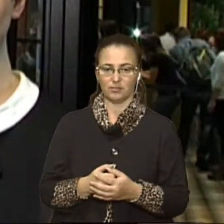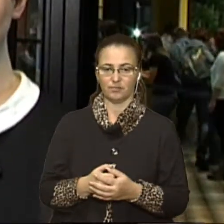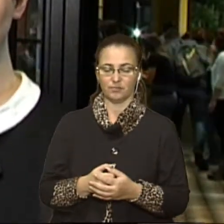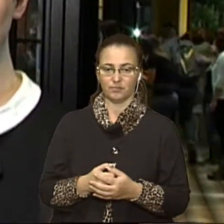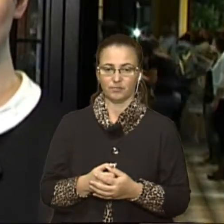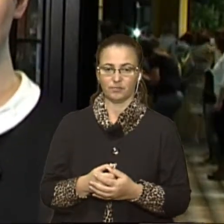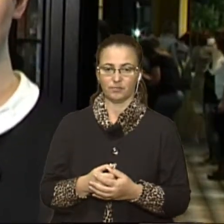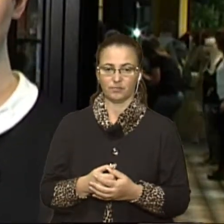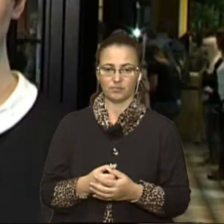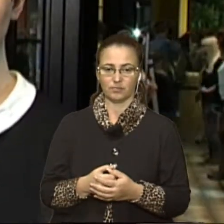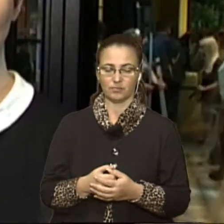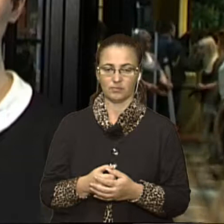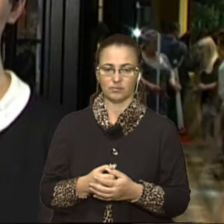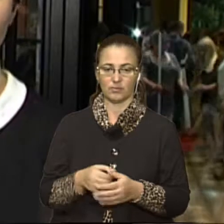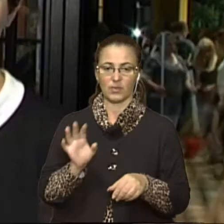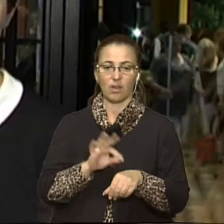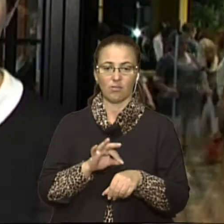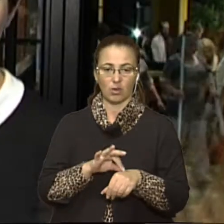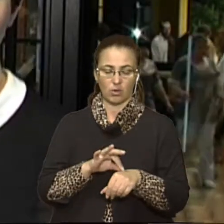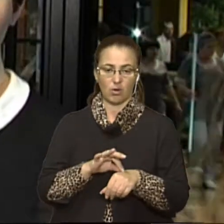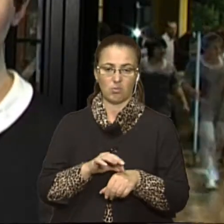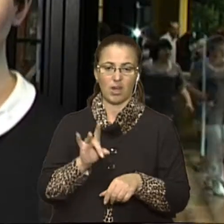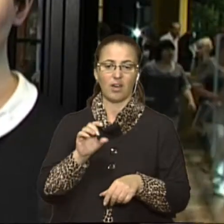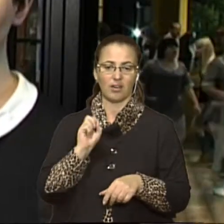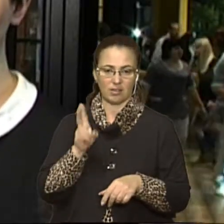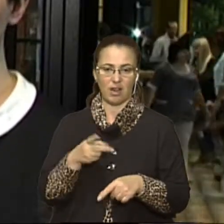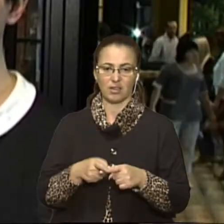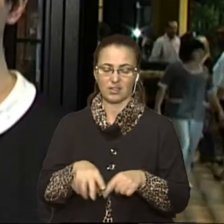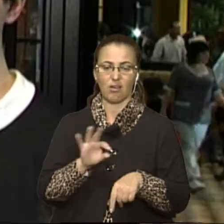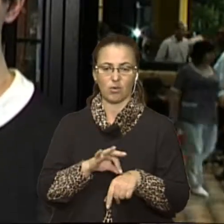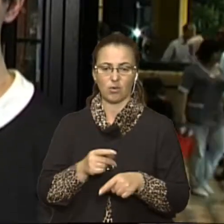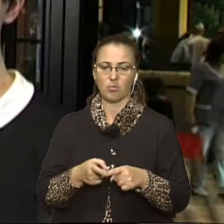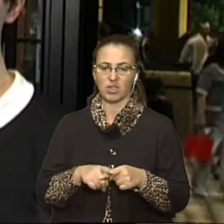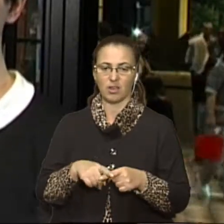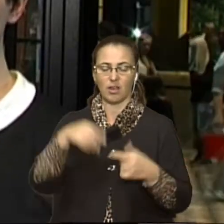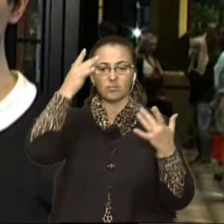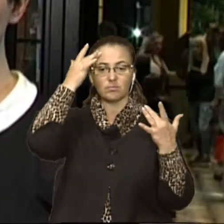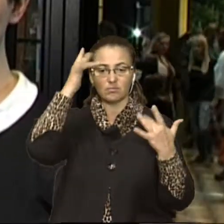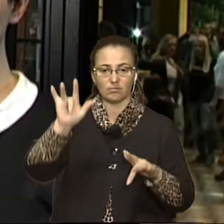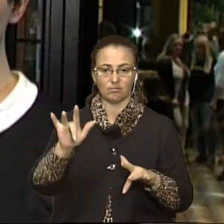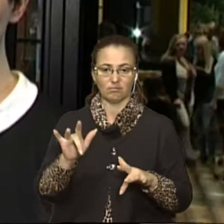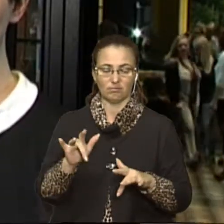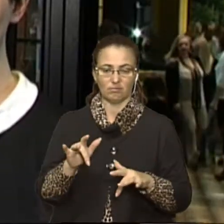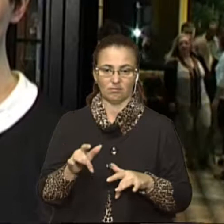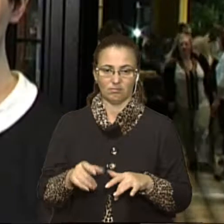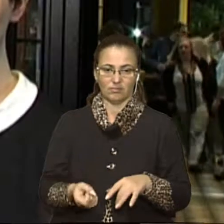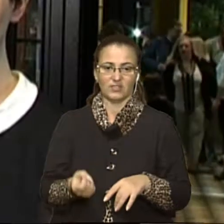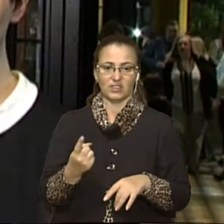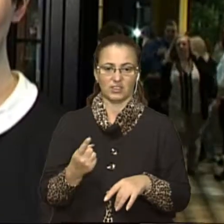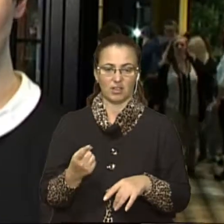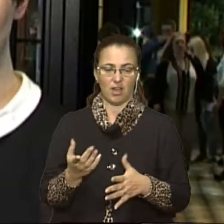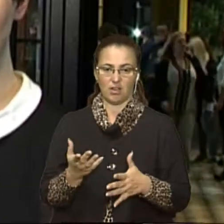хвороба, яка трапляється дуже зненацько. Рак – це хвороба, яка інколи міняє